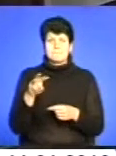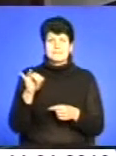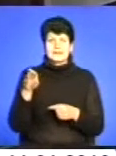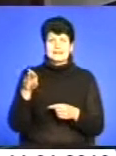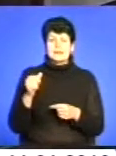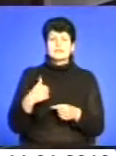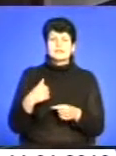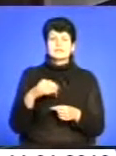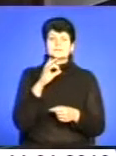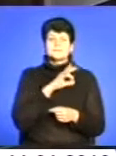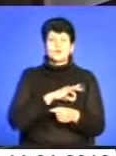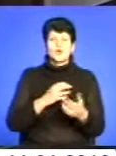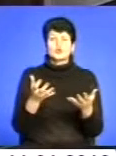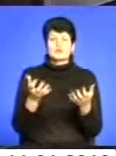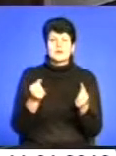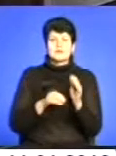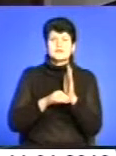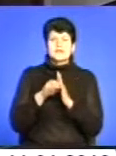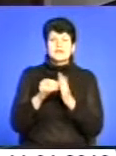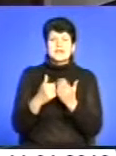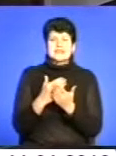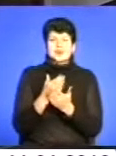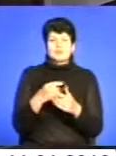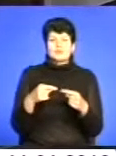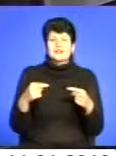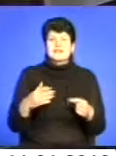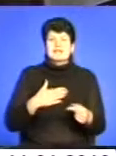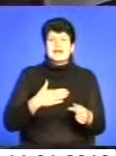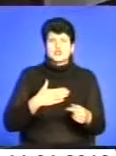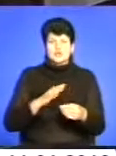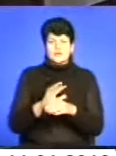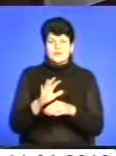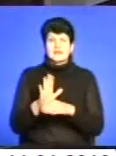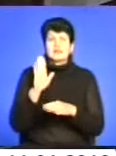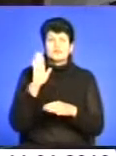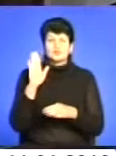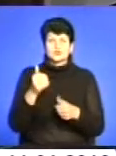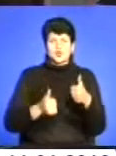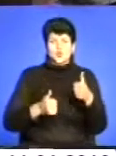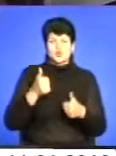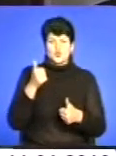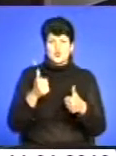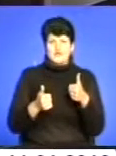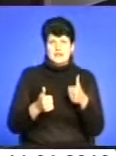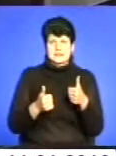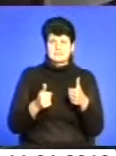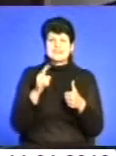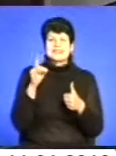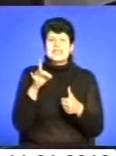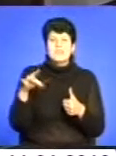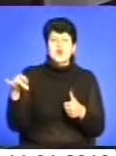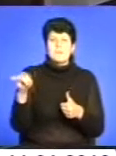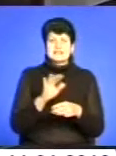споживач отримає підвищення якості продукції нашого виробництва, яке буде конкурувати з європейськими